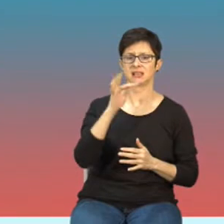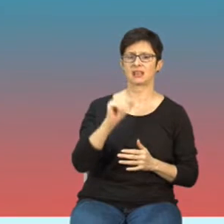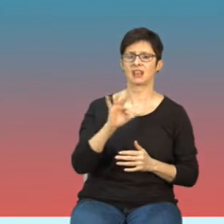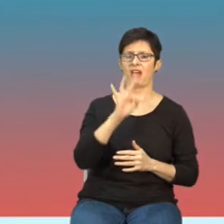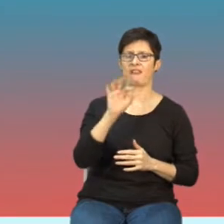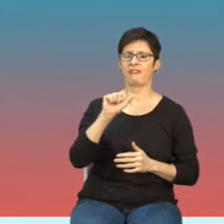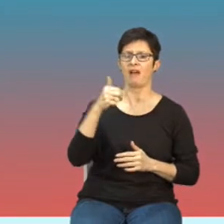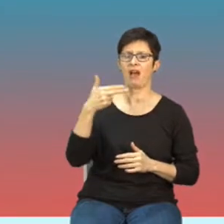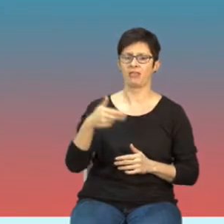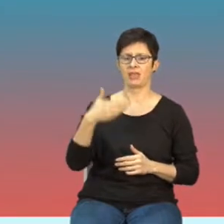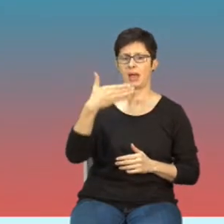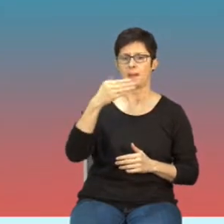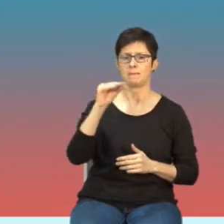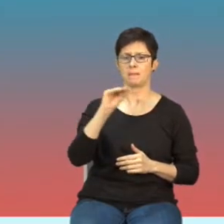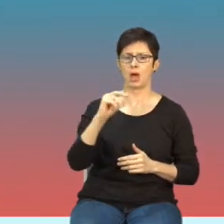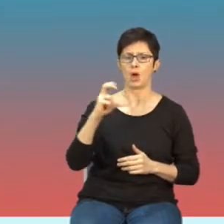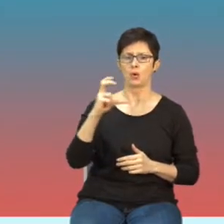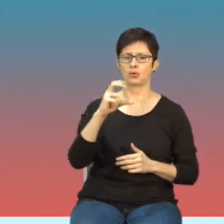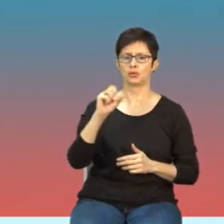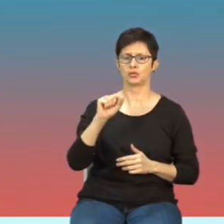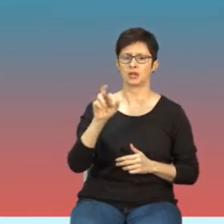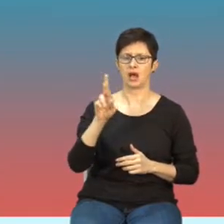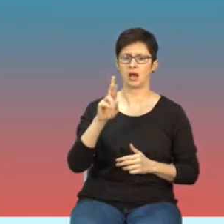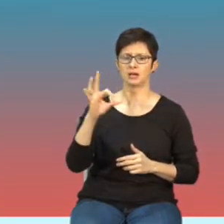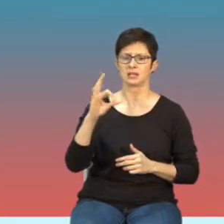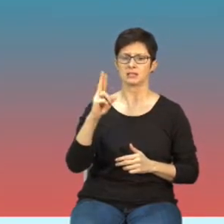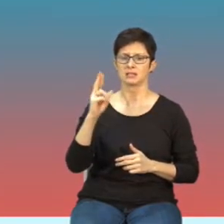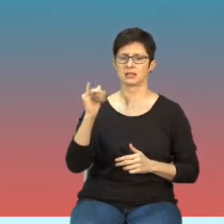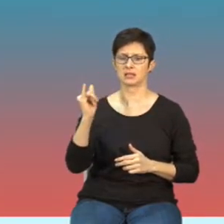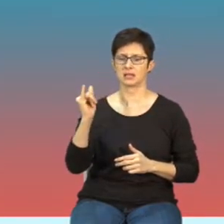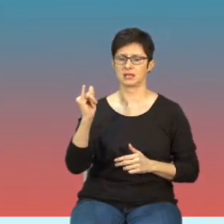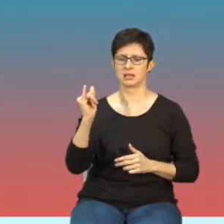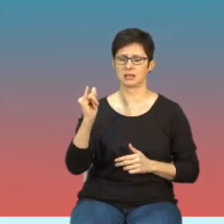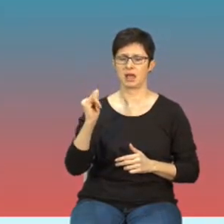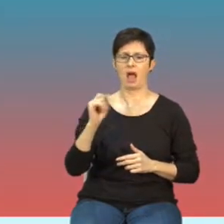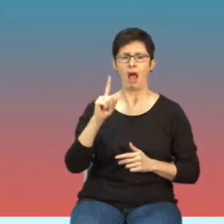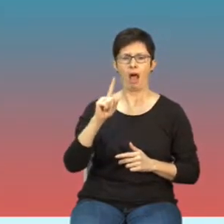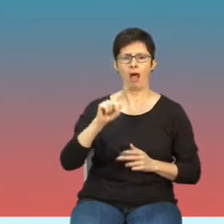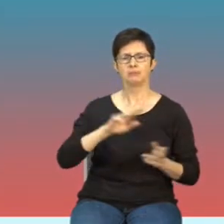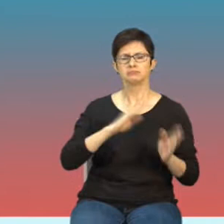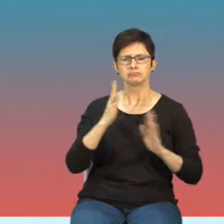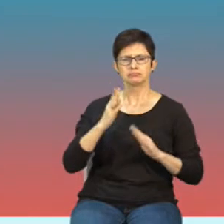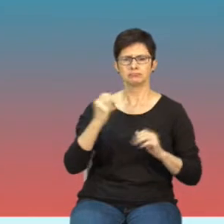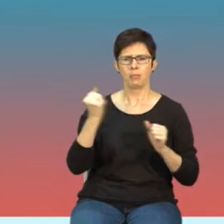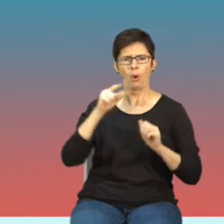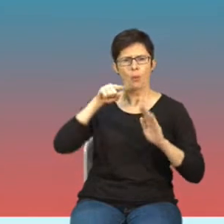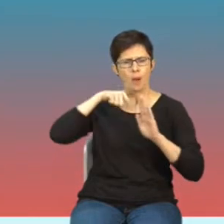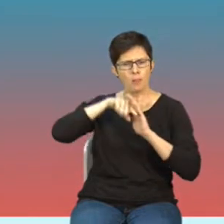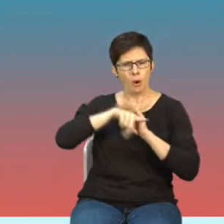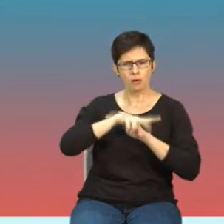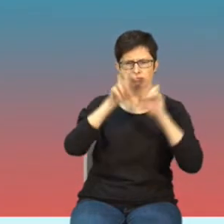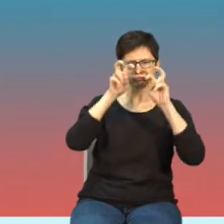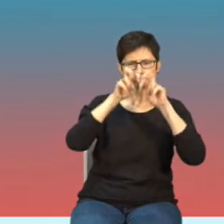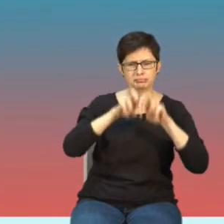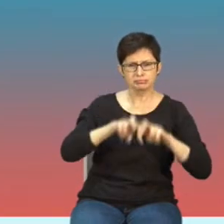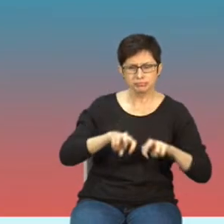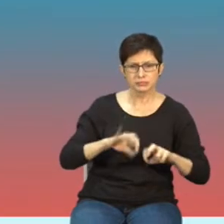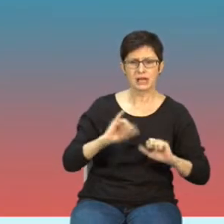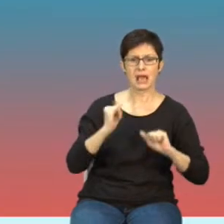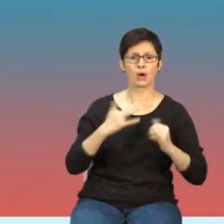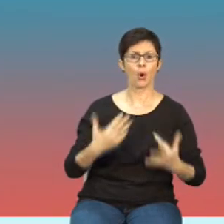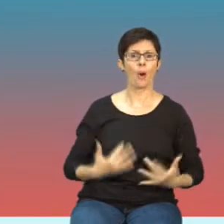a takie najbardziej, najbardziej dogłębne analizy i objawy przedstawił